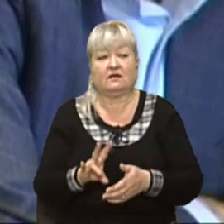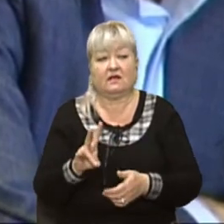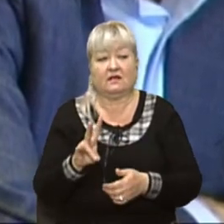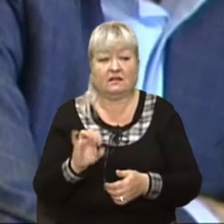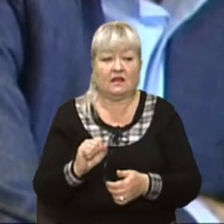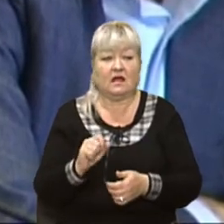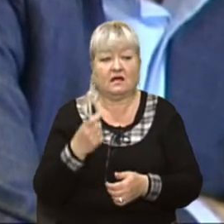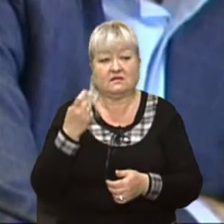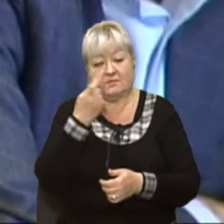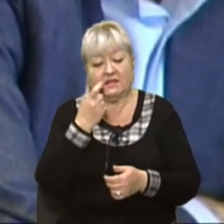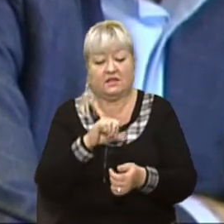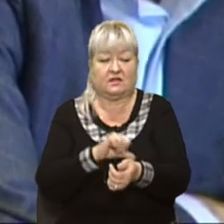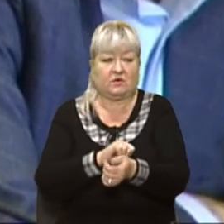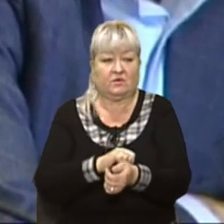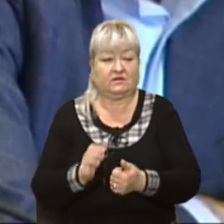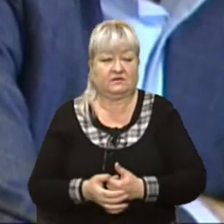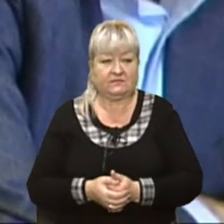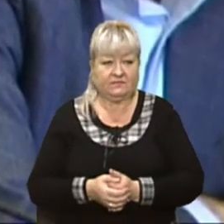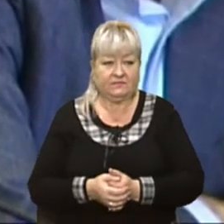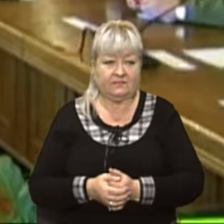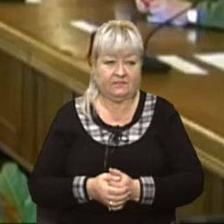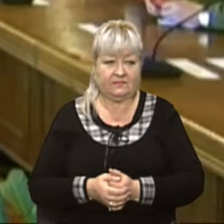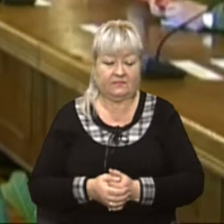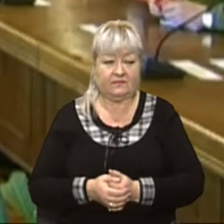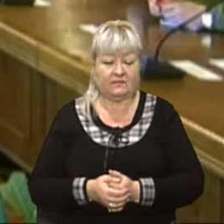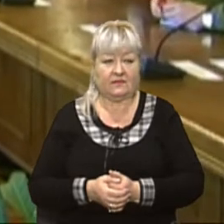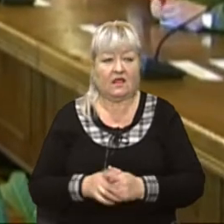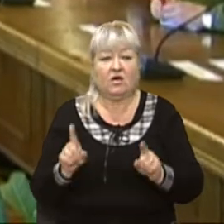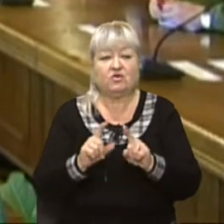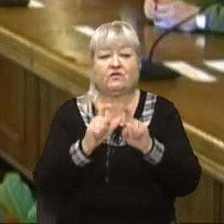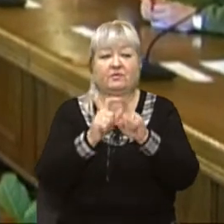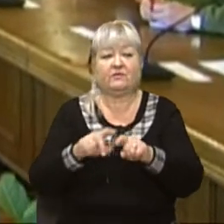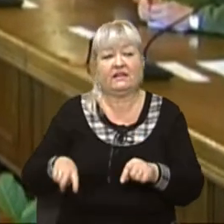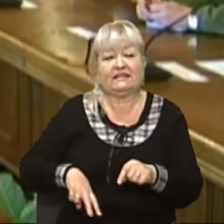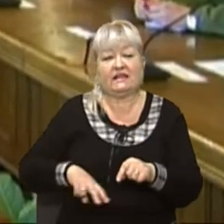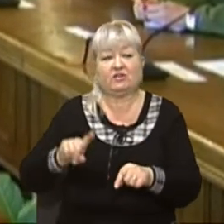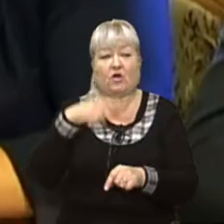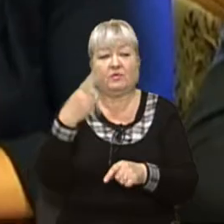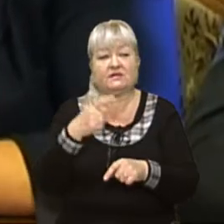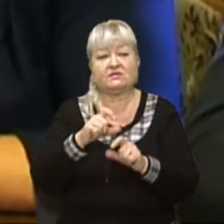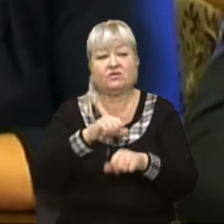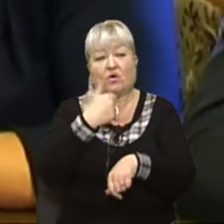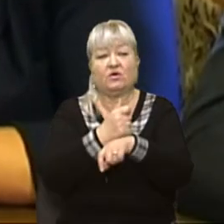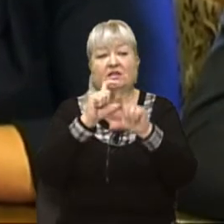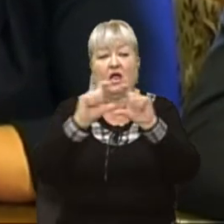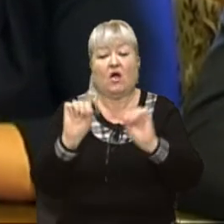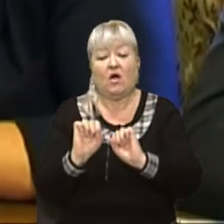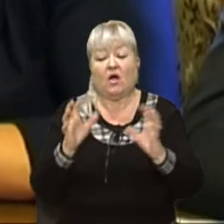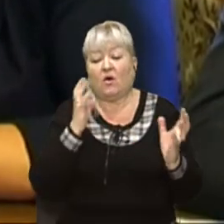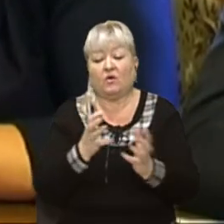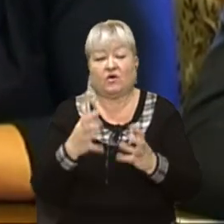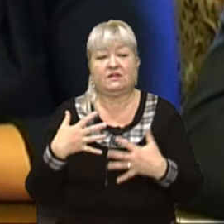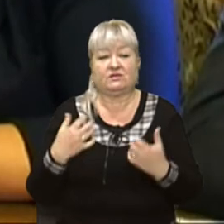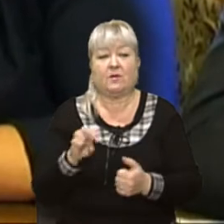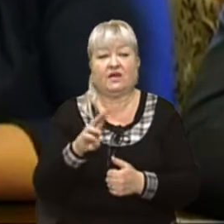освідчує водіїв. Ось що відповіла директорка обласного департаменту охорони здоров'я Ірина